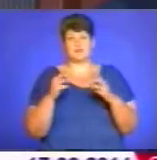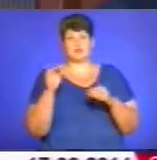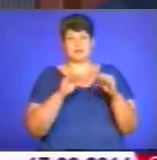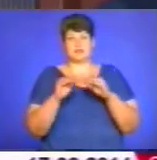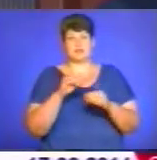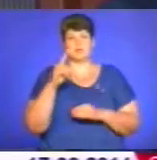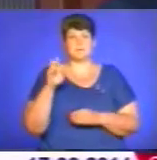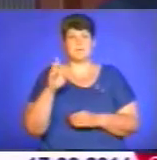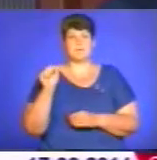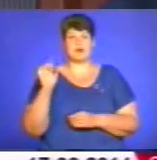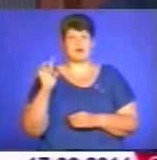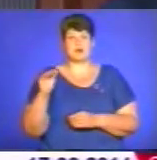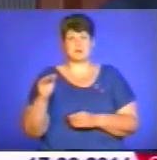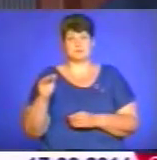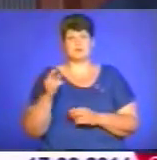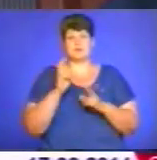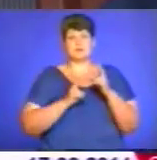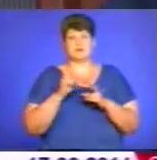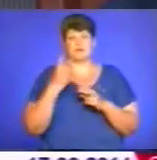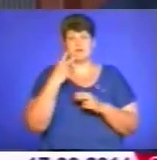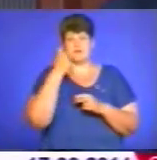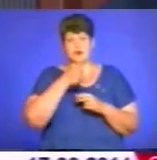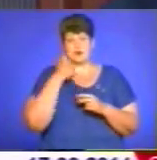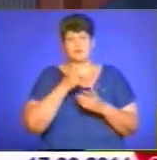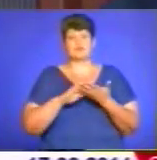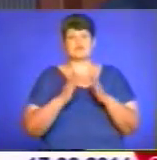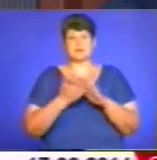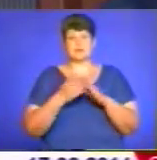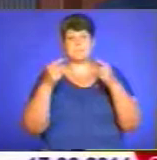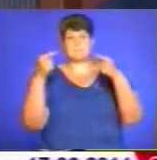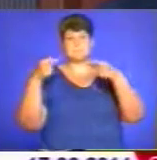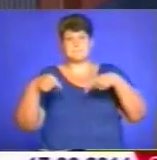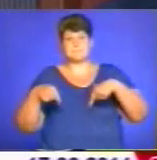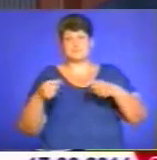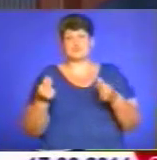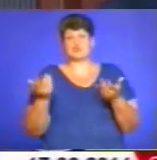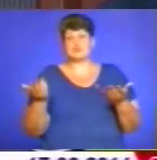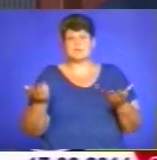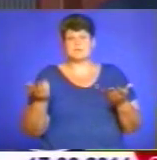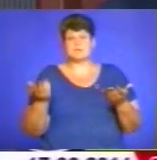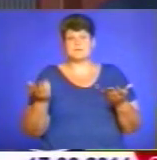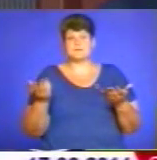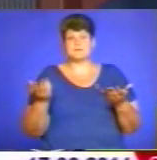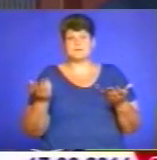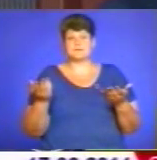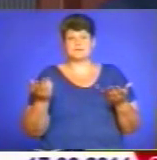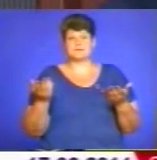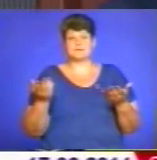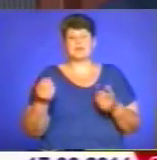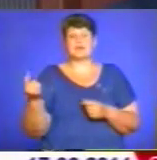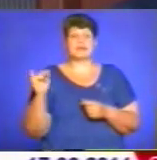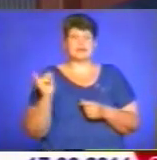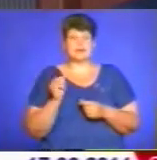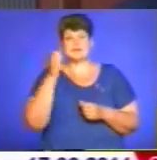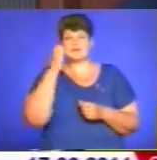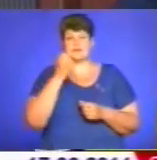Підприємство впродовж більше як два роки перебуває в стані банкрутства. І завдяки